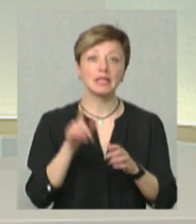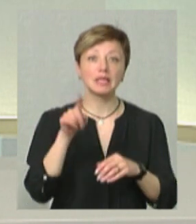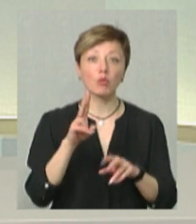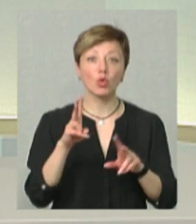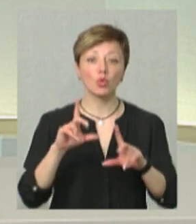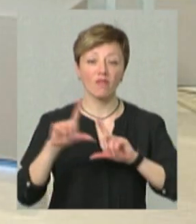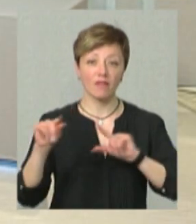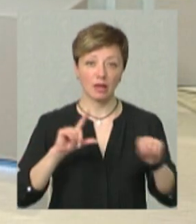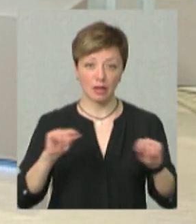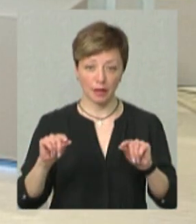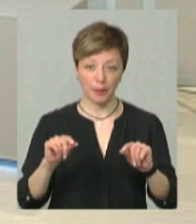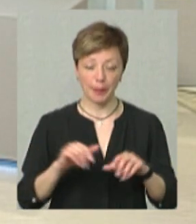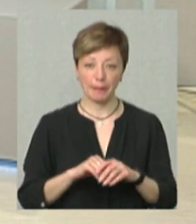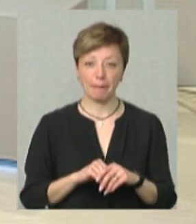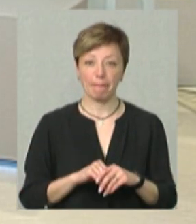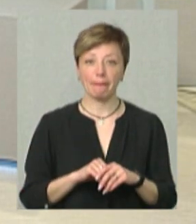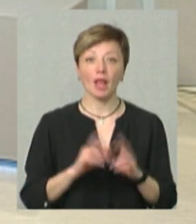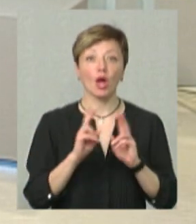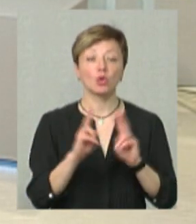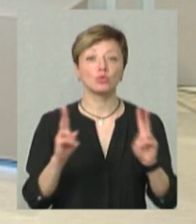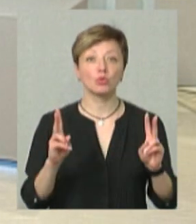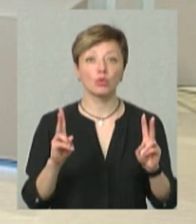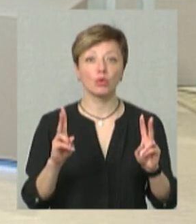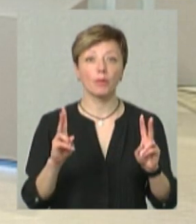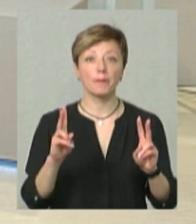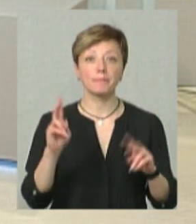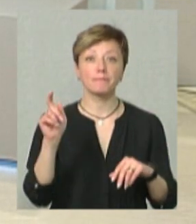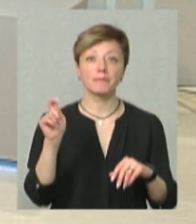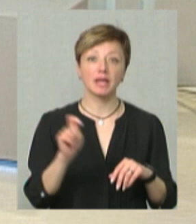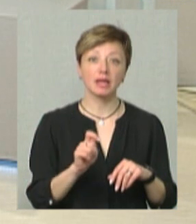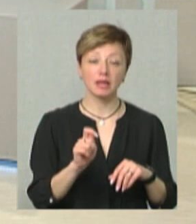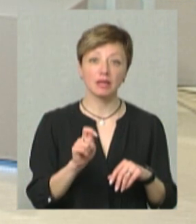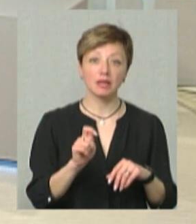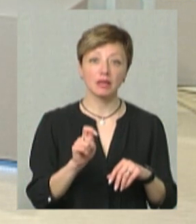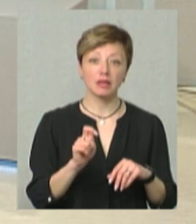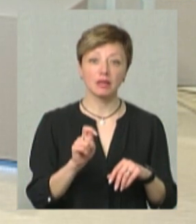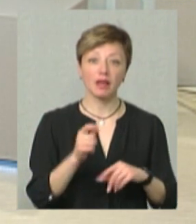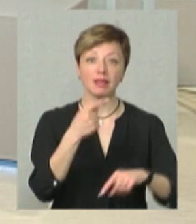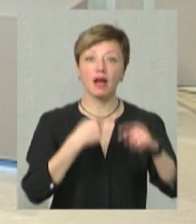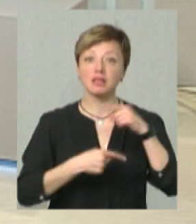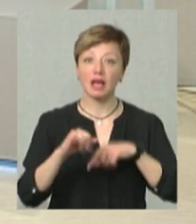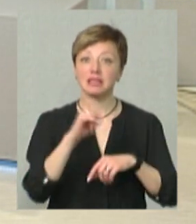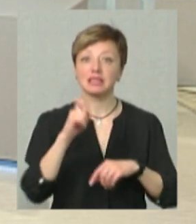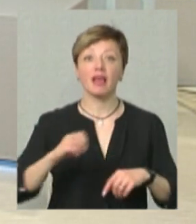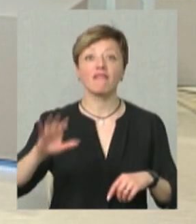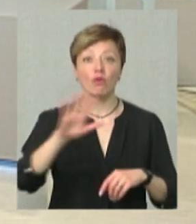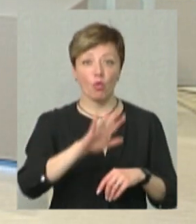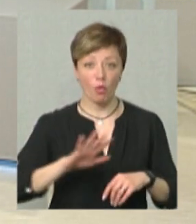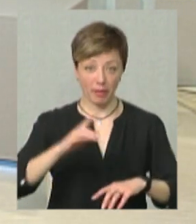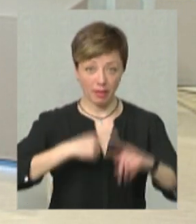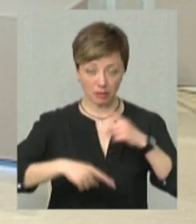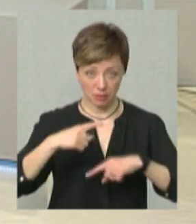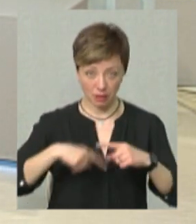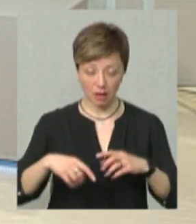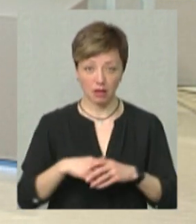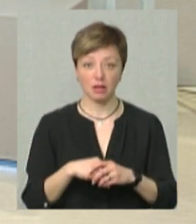хто виїде. Тобто тим, хто приїде з Європи назад, хто буде повертатись. Тобто